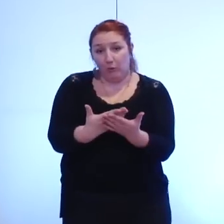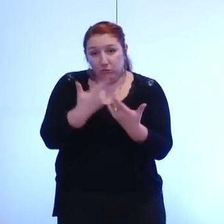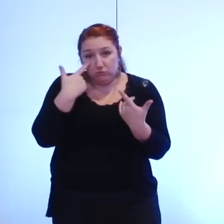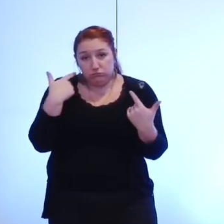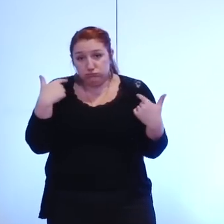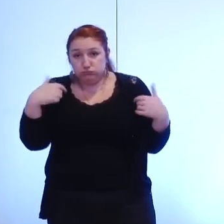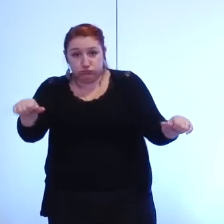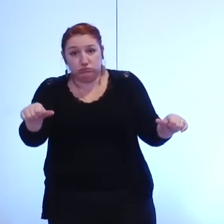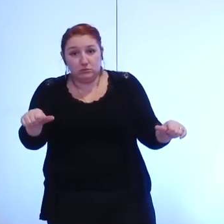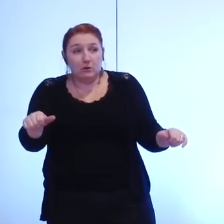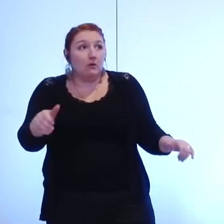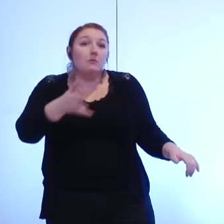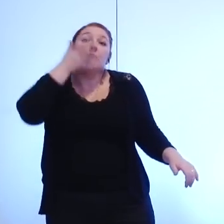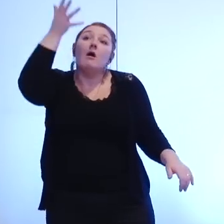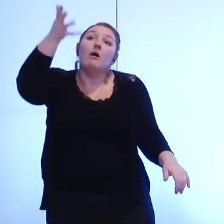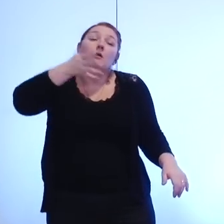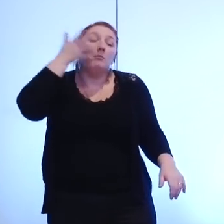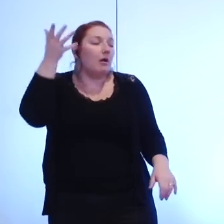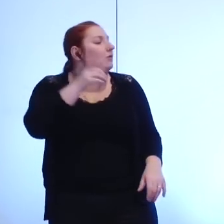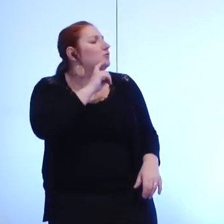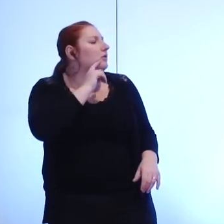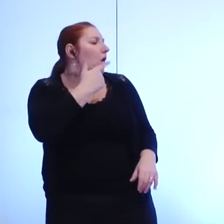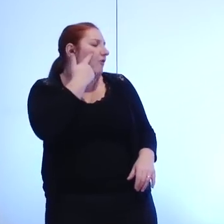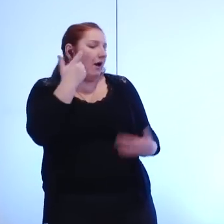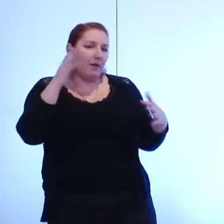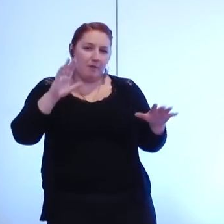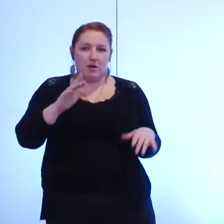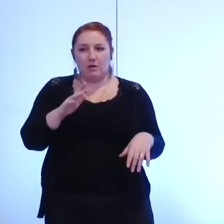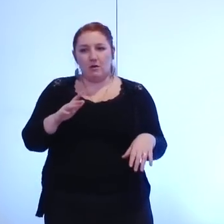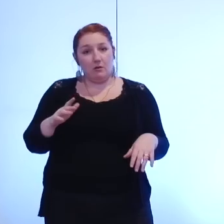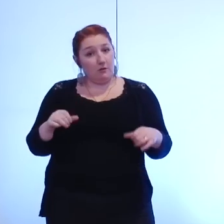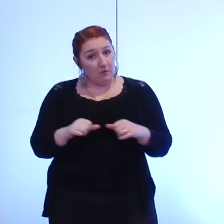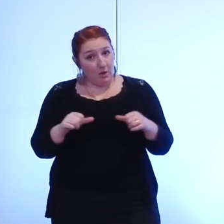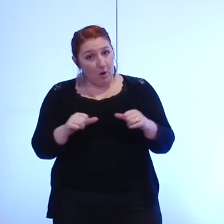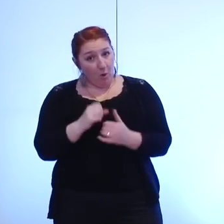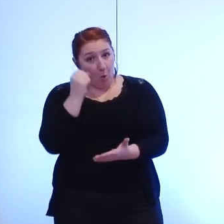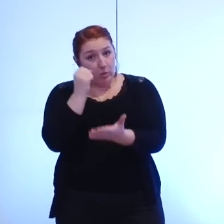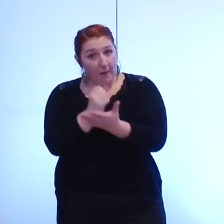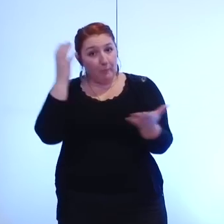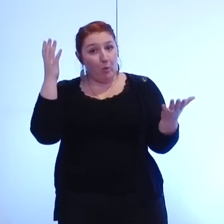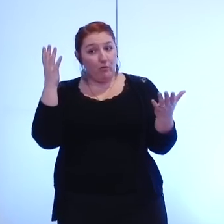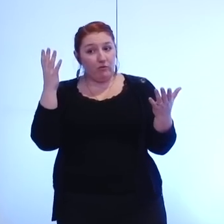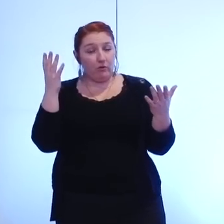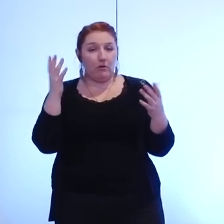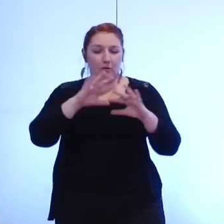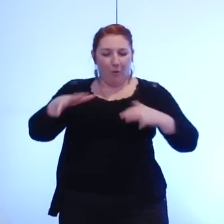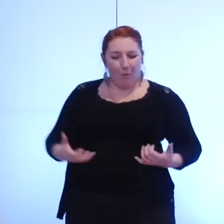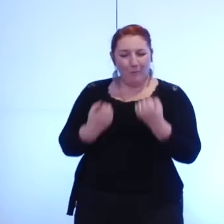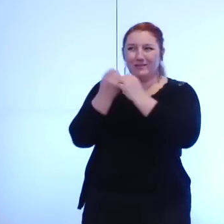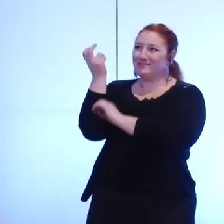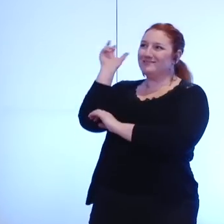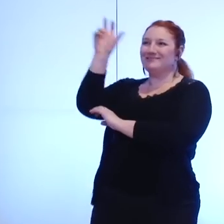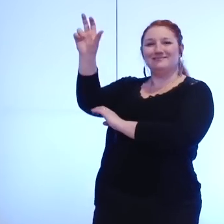mots on en reparlera tout à l'heure mais je me permets quand même de les citer on va approuver la délimitation des transferts de compétences